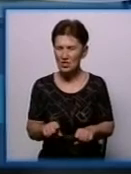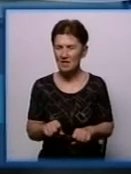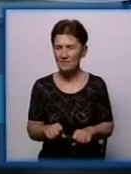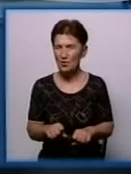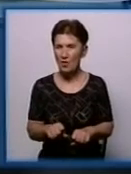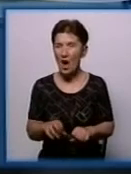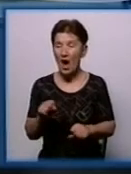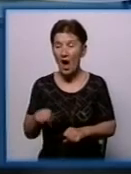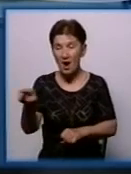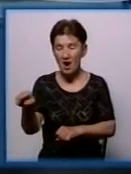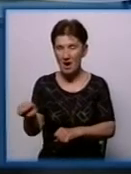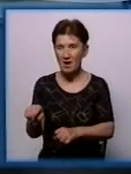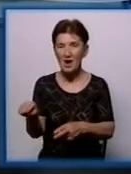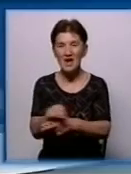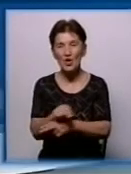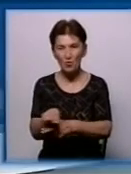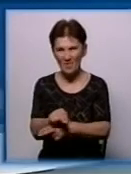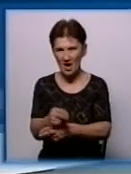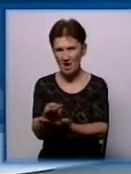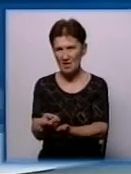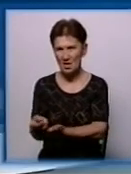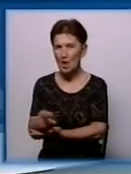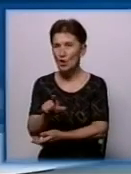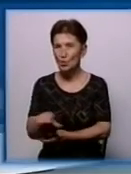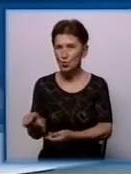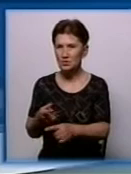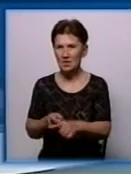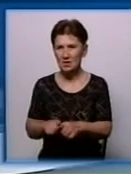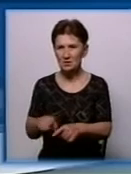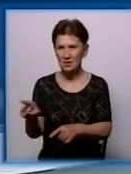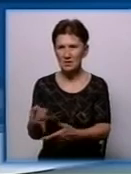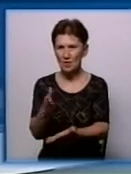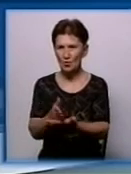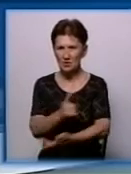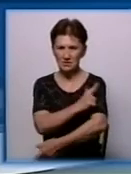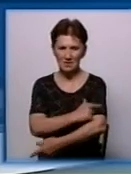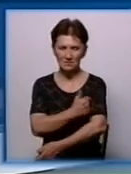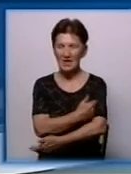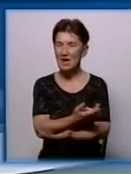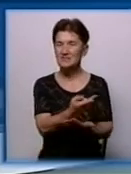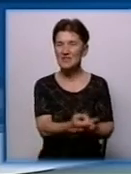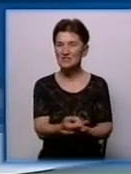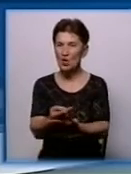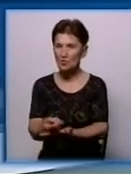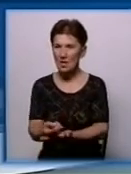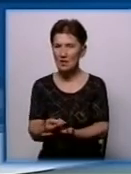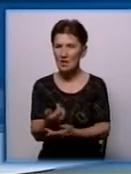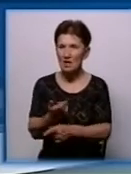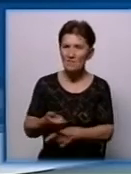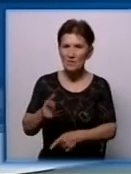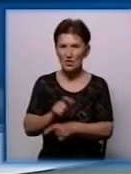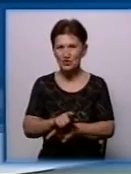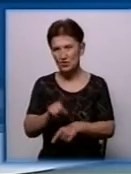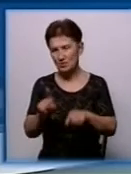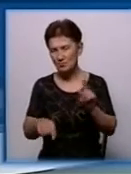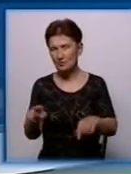Лікувальні заклади, складність в тому, що люди, які знаходяться на стаціонарі, вони в більшості випадків самостійно не